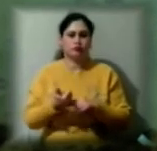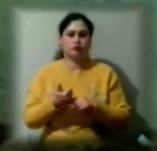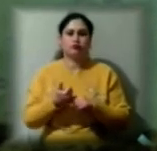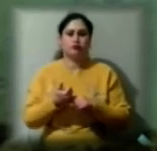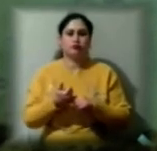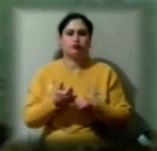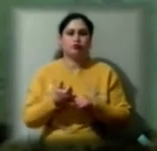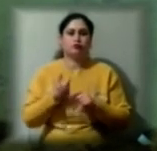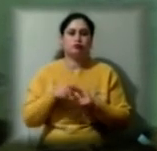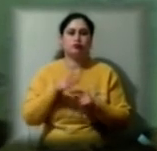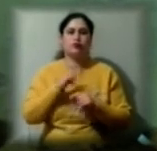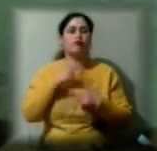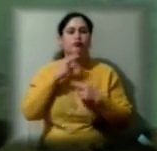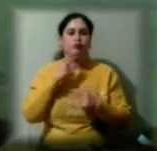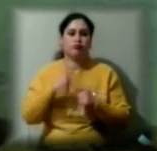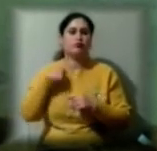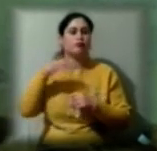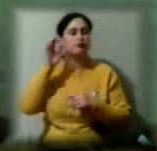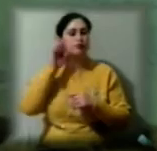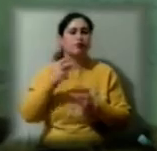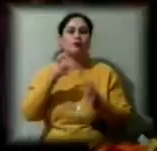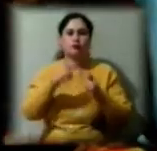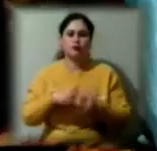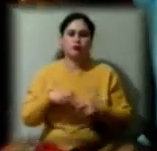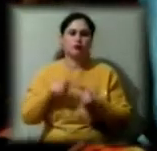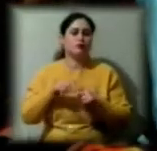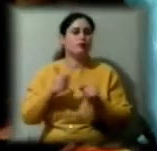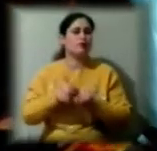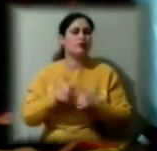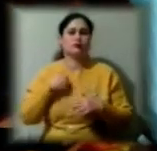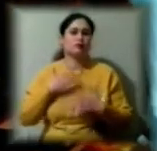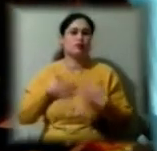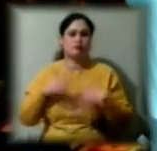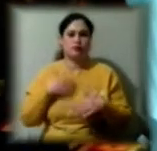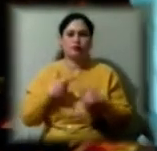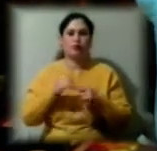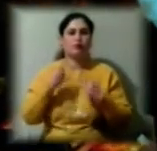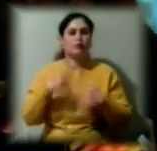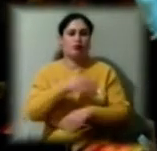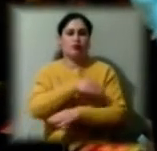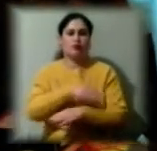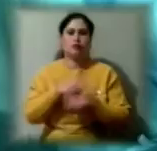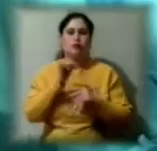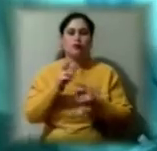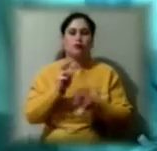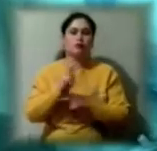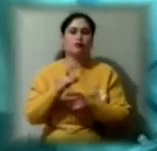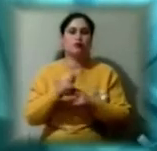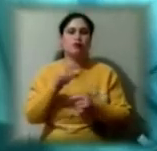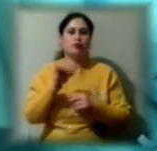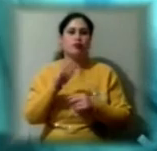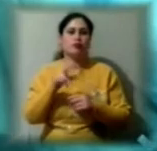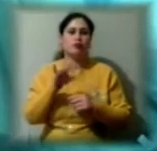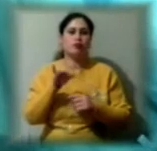уважні. Мене послухали, оглянули. Я дуже задоволена. Це вже інша адреса. Медики прийшли до Клавдії Липай. Вона теж